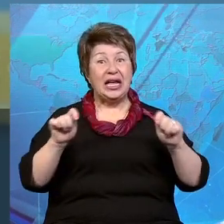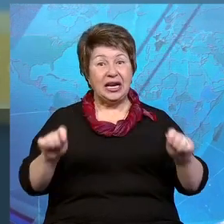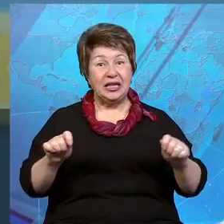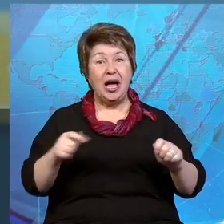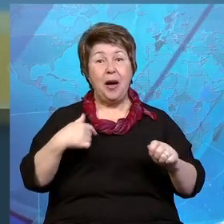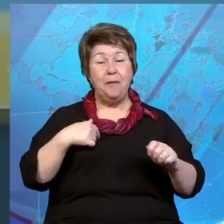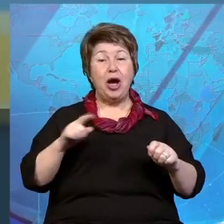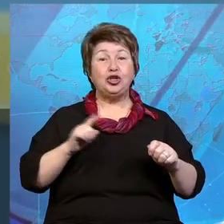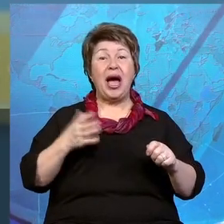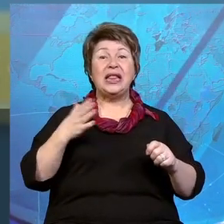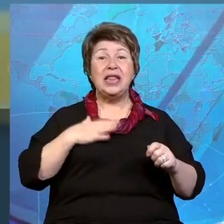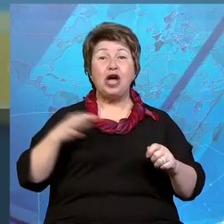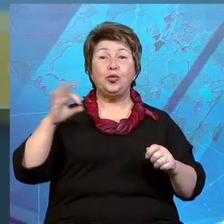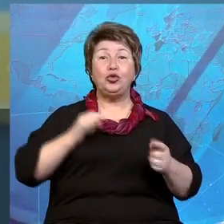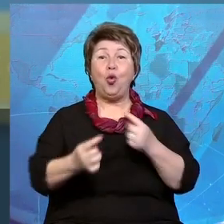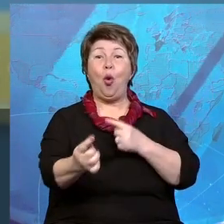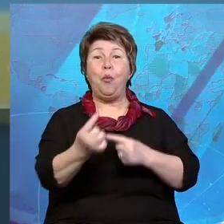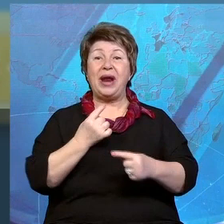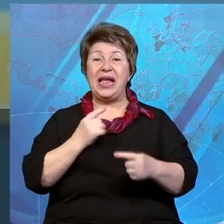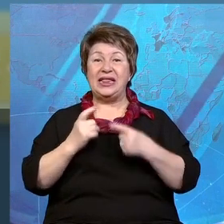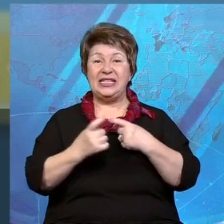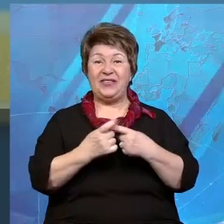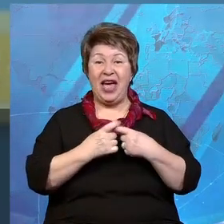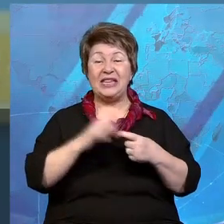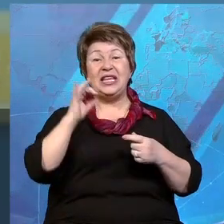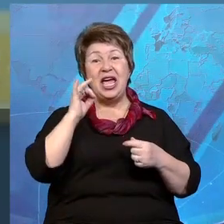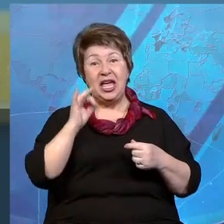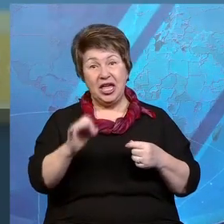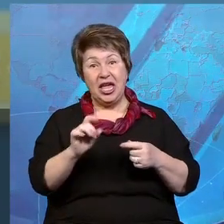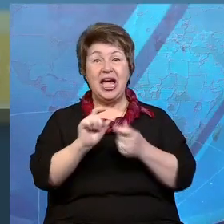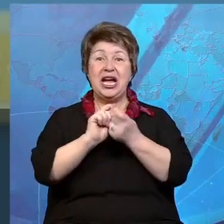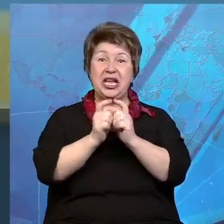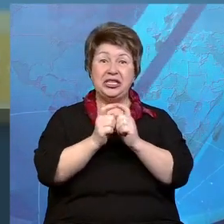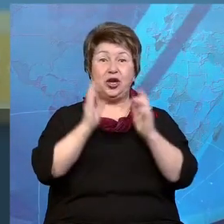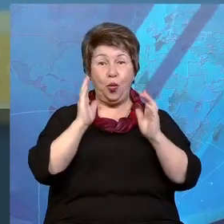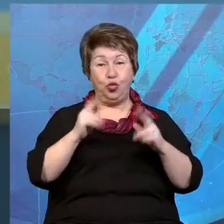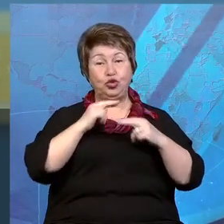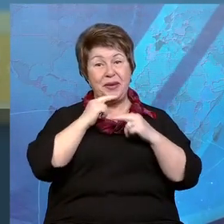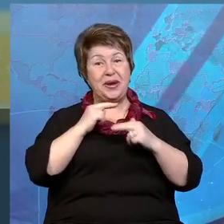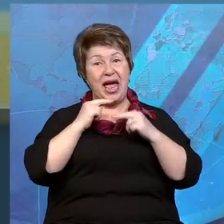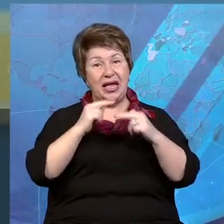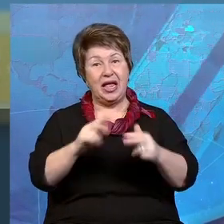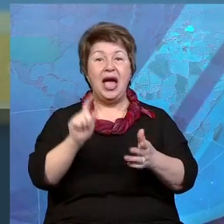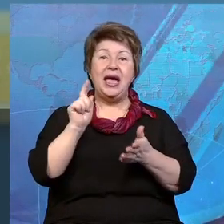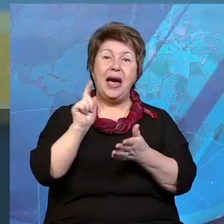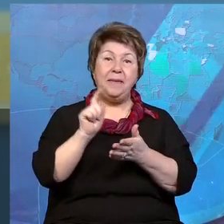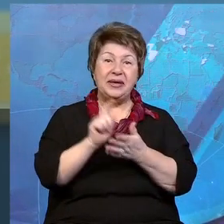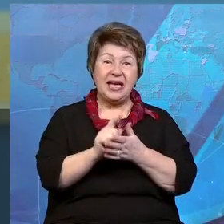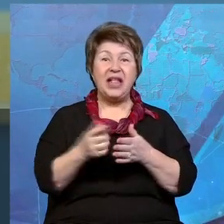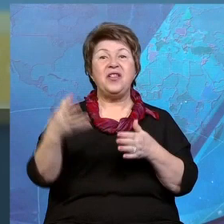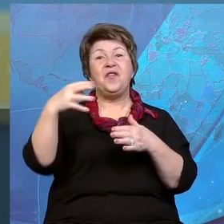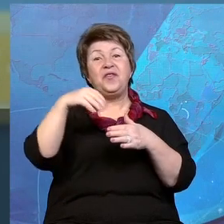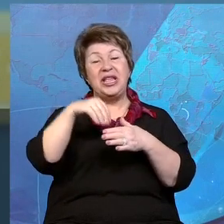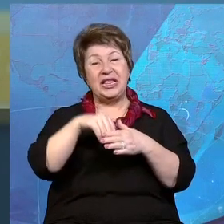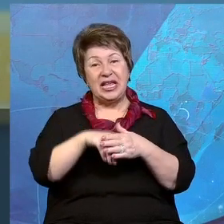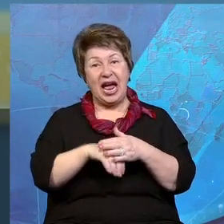Мы ожидаем от наших пользователей обратной связи, и в том числе конструктивной критики, на которую будем реагировать и обязательно внедрять